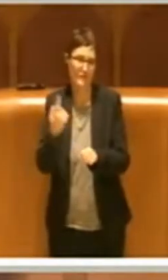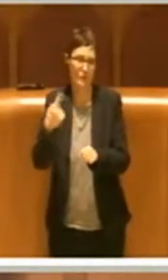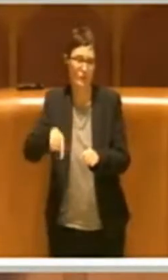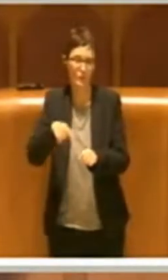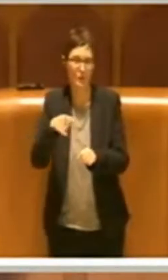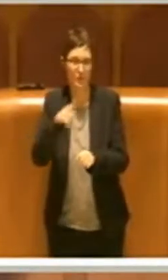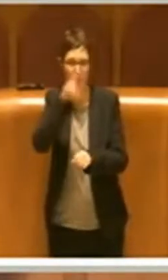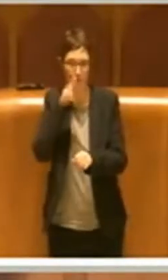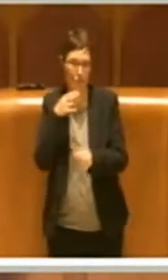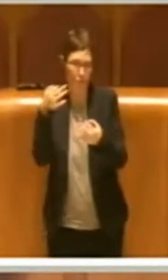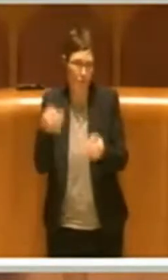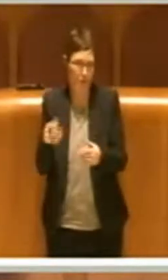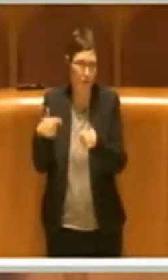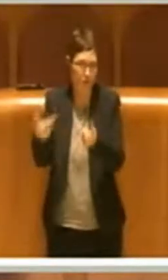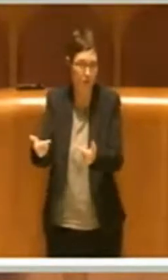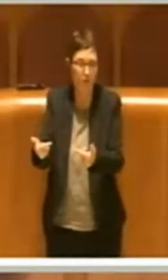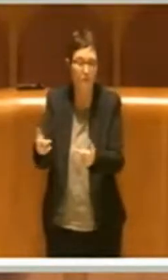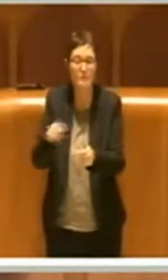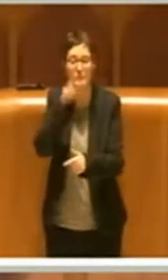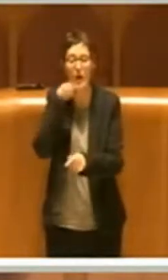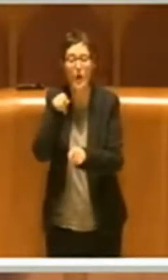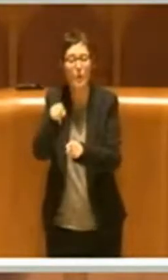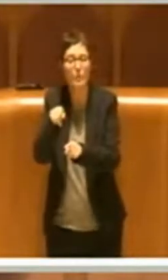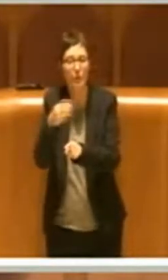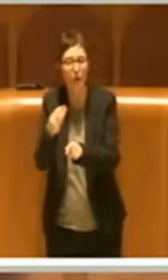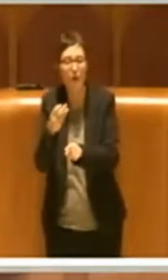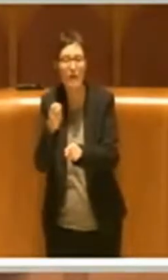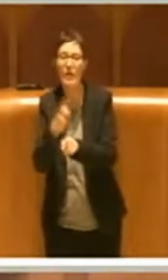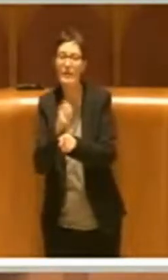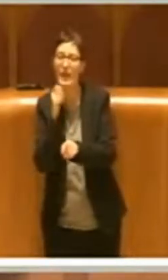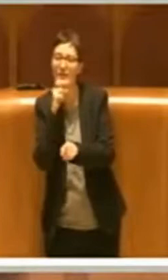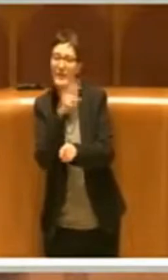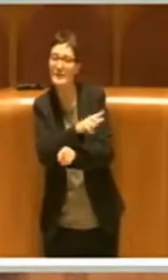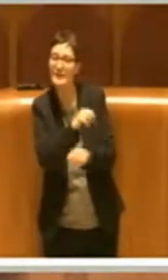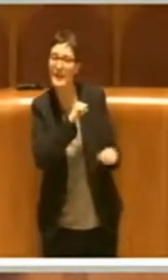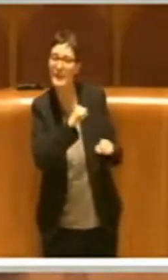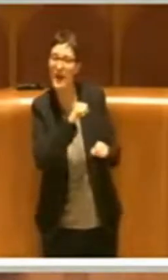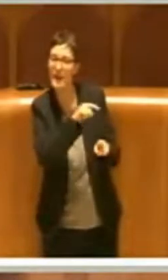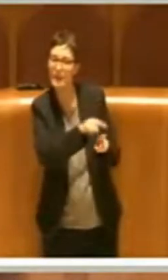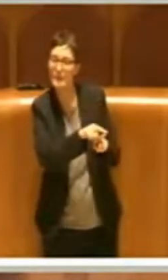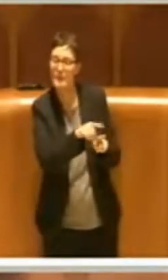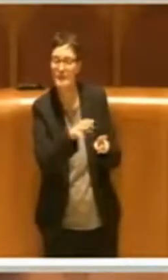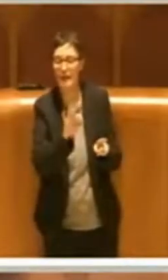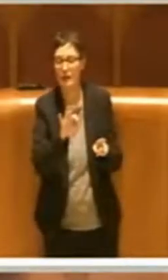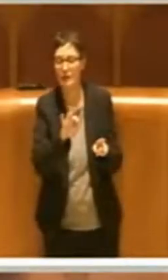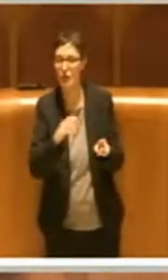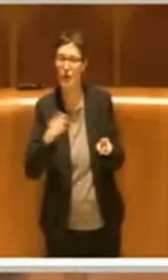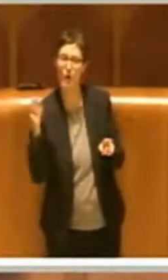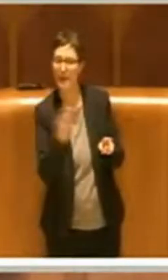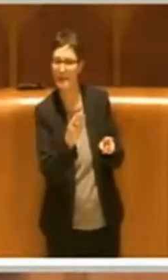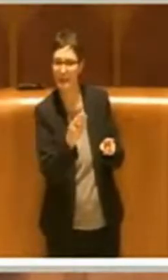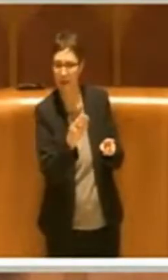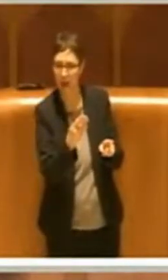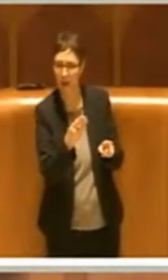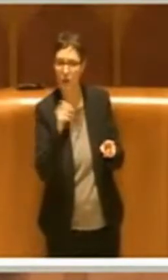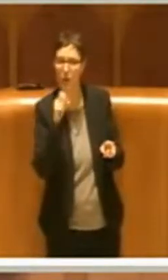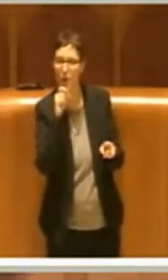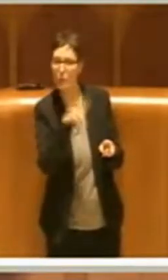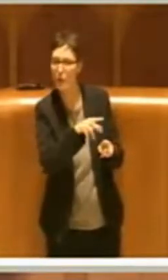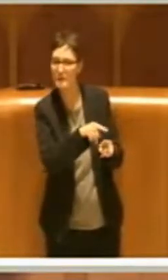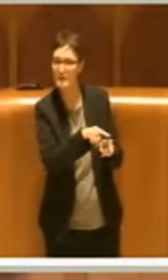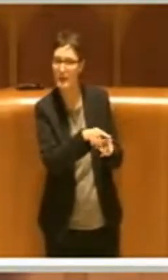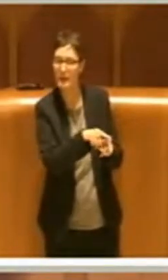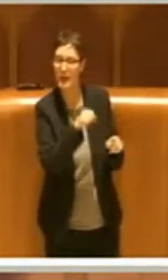figura, di segnalare all'amministrazione, avere un canale privilegiato, se così si può dire, con l'amministrazione, per poter segnalare